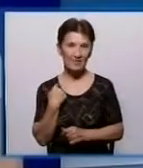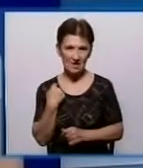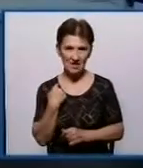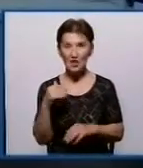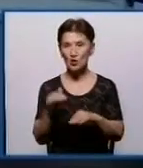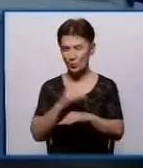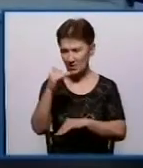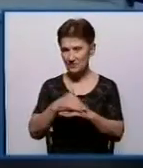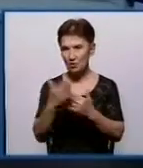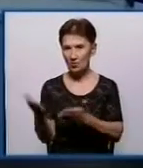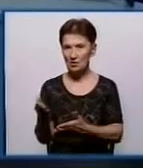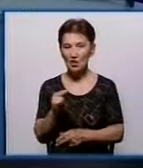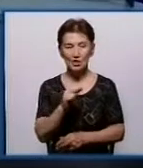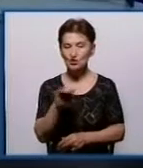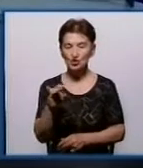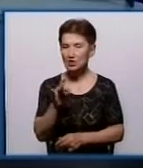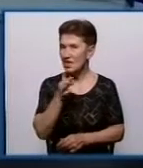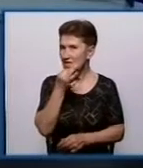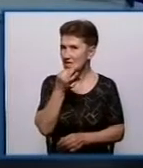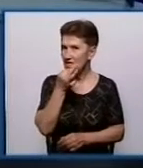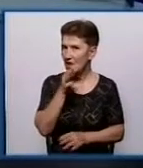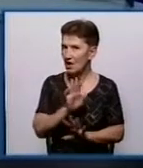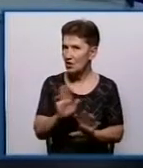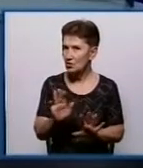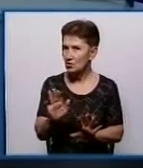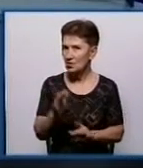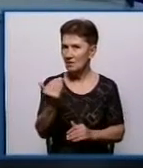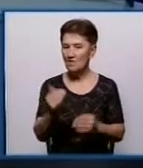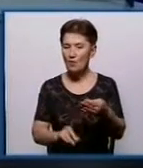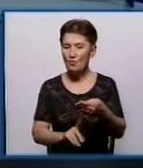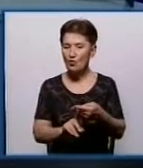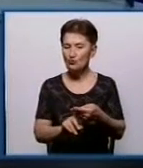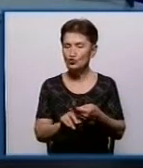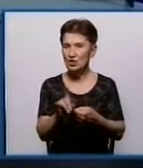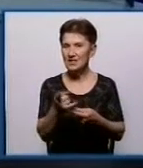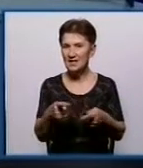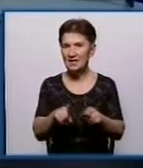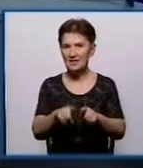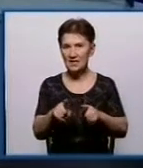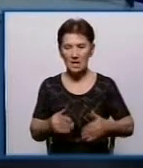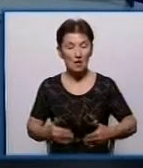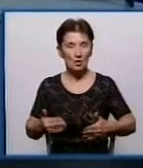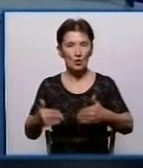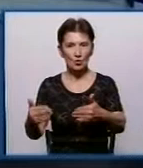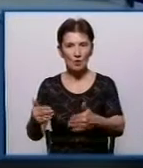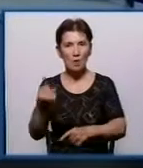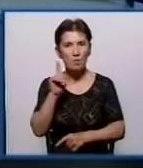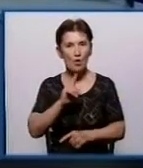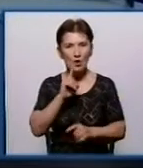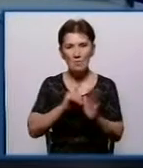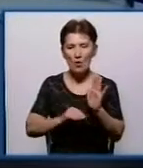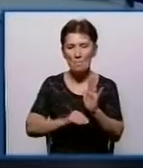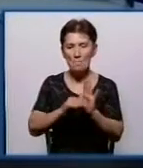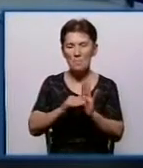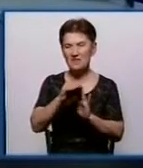Чи не зарано ви почали ці рухи по ймовірному поки що підвищенню тарифу? З